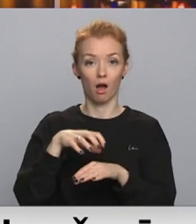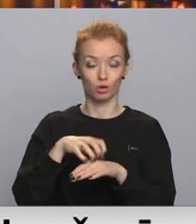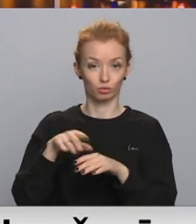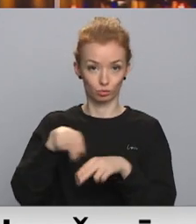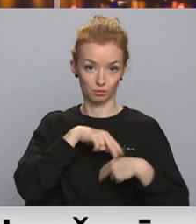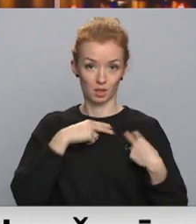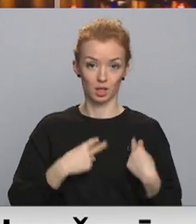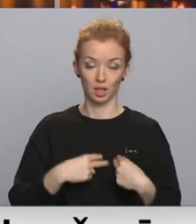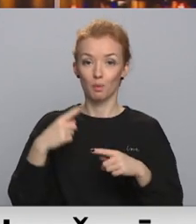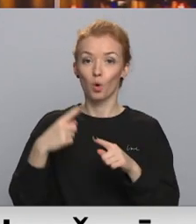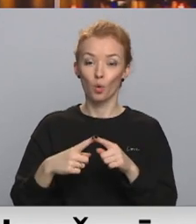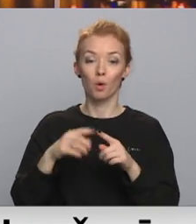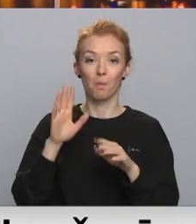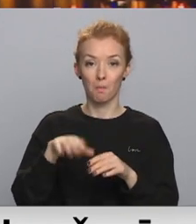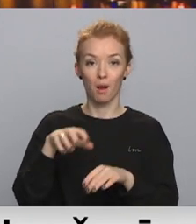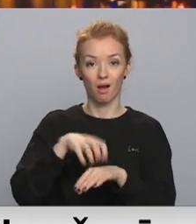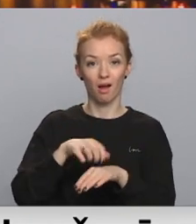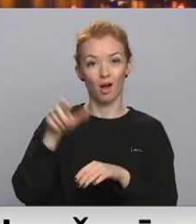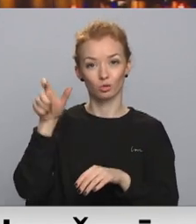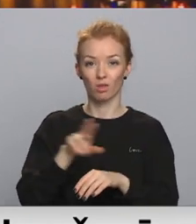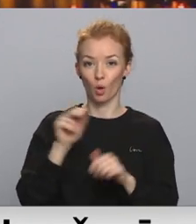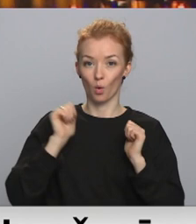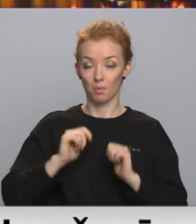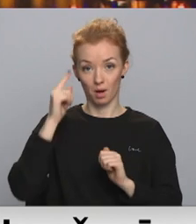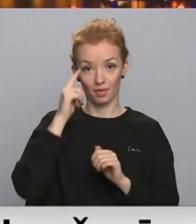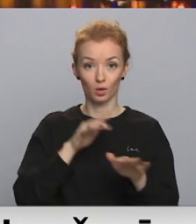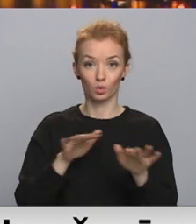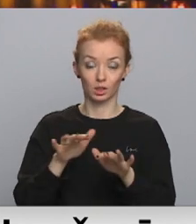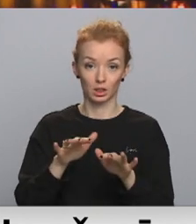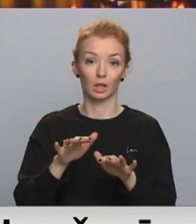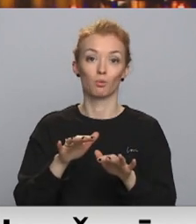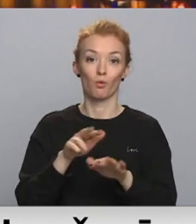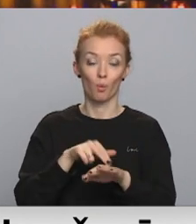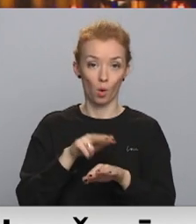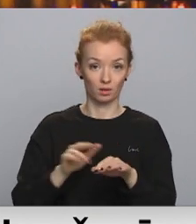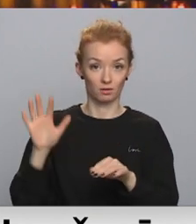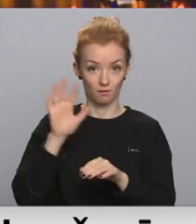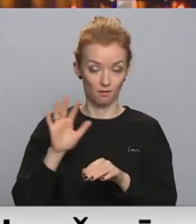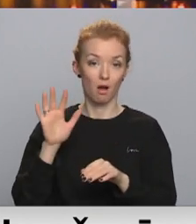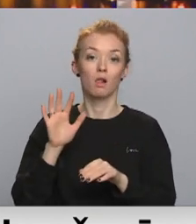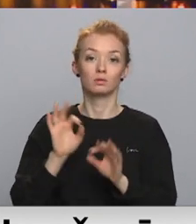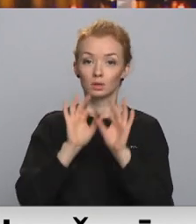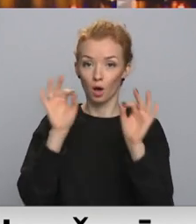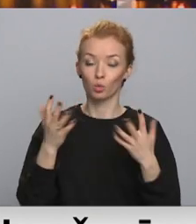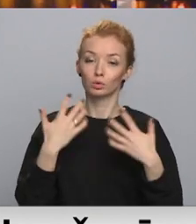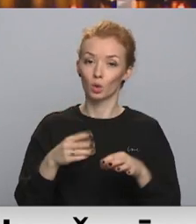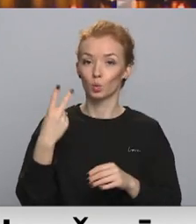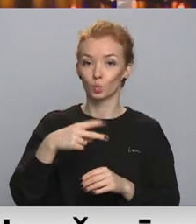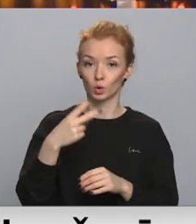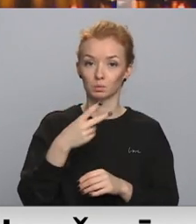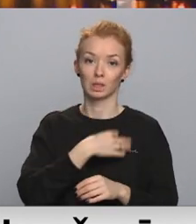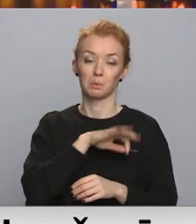par kolēģu negodprātīgu attieksmi nav nonācis. Savukārt vēl policija par viltu certifikātu izsniegšanu sākus jau 20